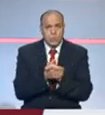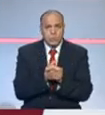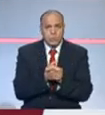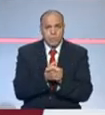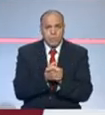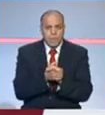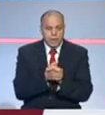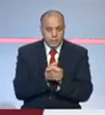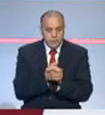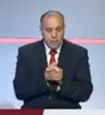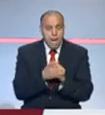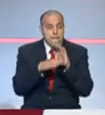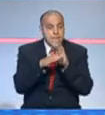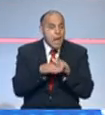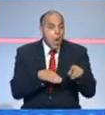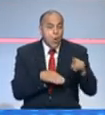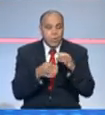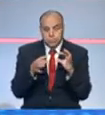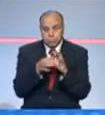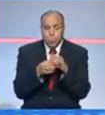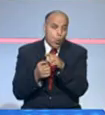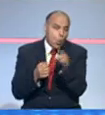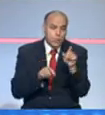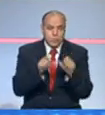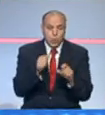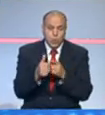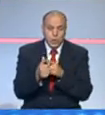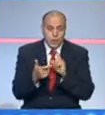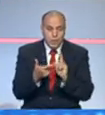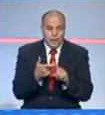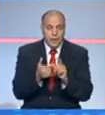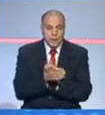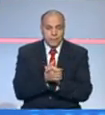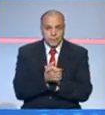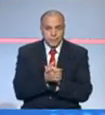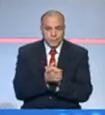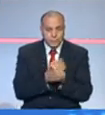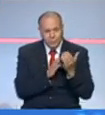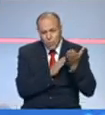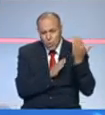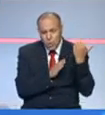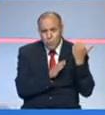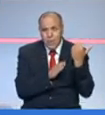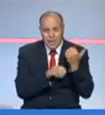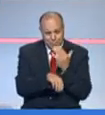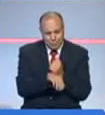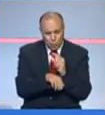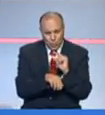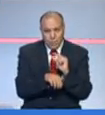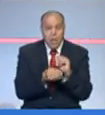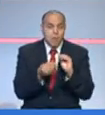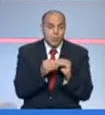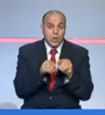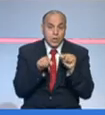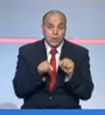المناعة الجماعية مربوطة بالنسبة كل هذه الحاجة له الحاجة الثانية كنا قبل لدينا تلقيح لدينا